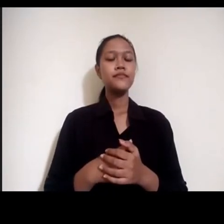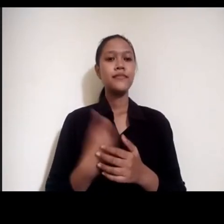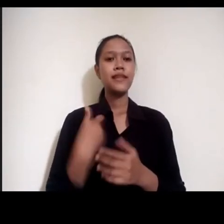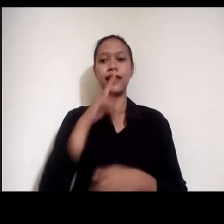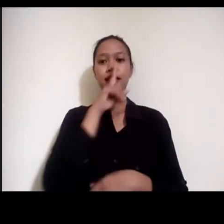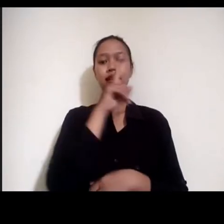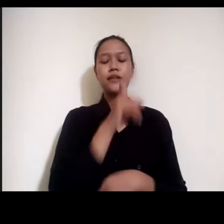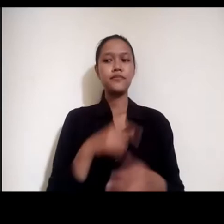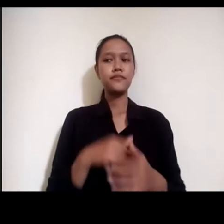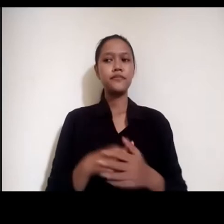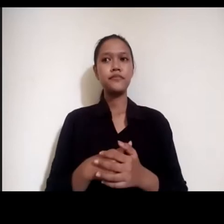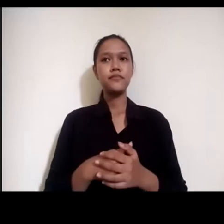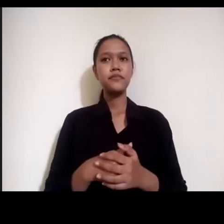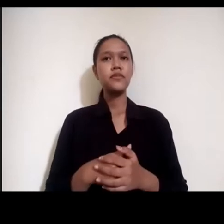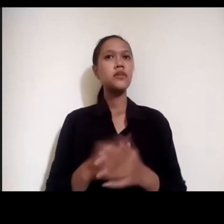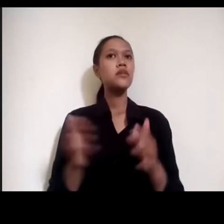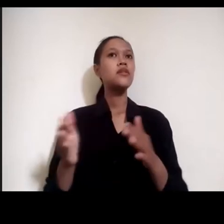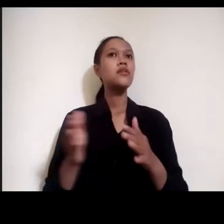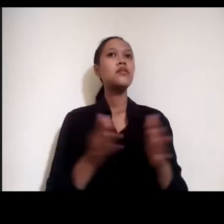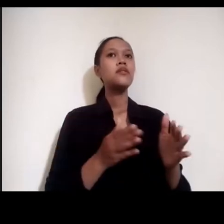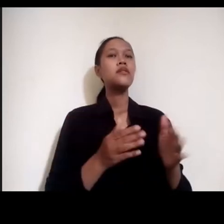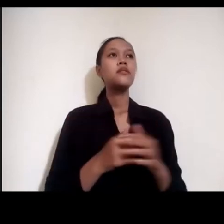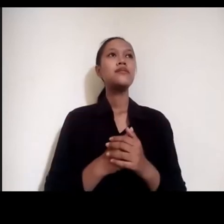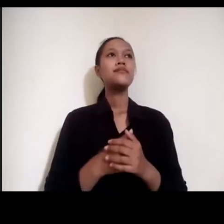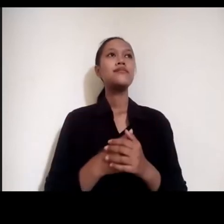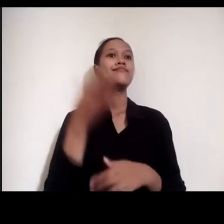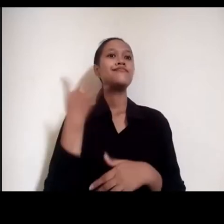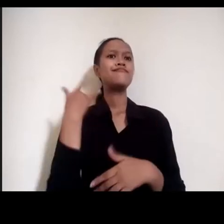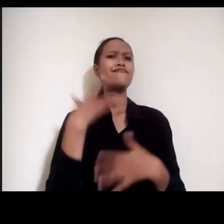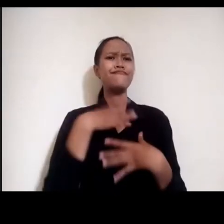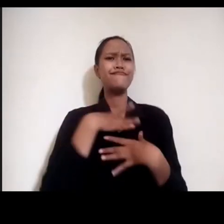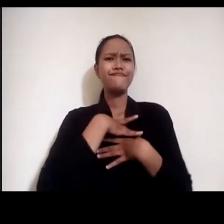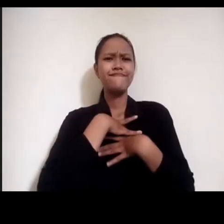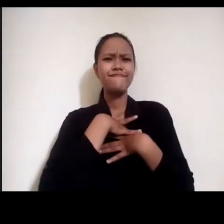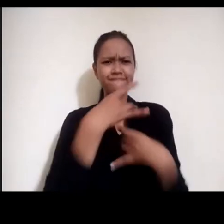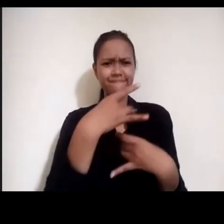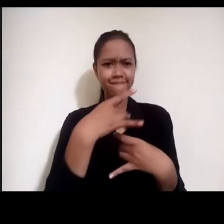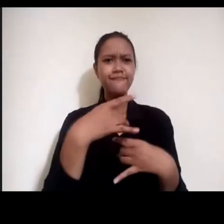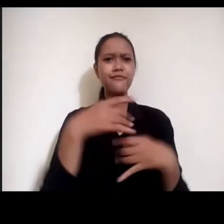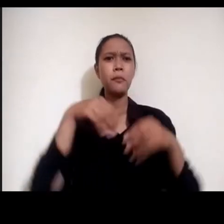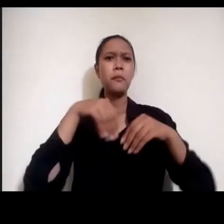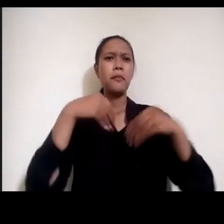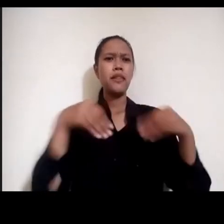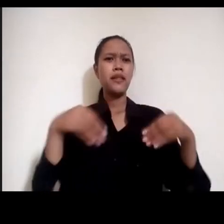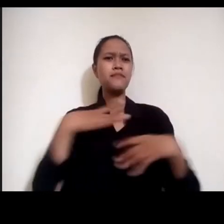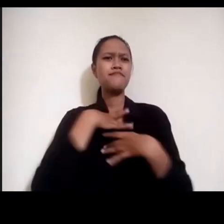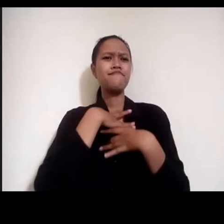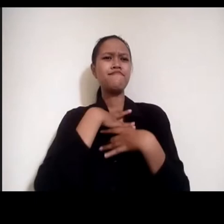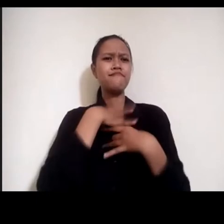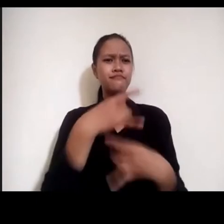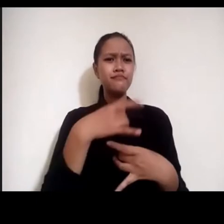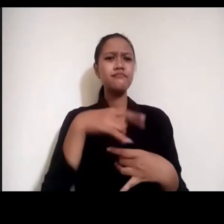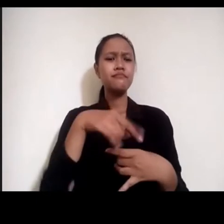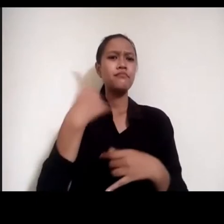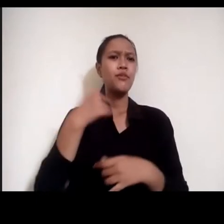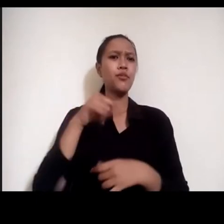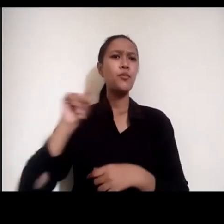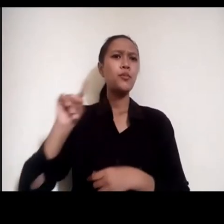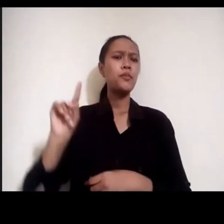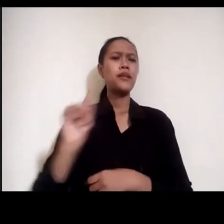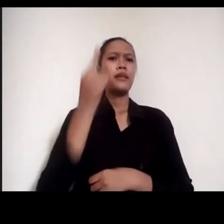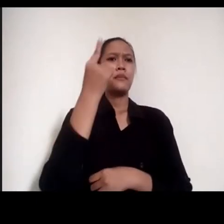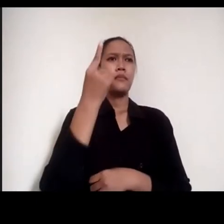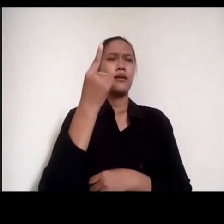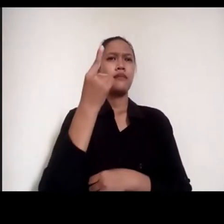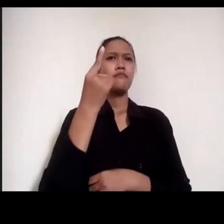sangat menarik ya materinya dan ini baru pertama kali terutama khususnya untuk